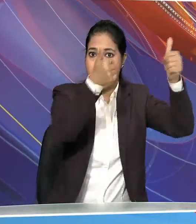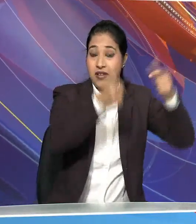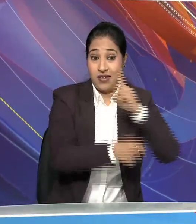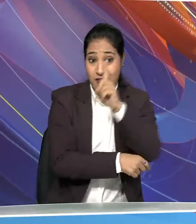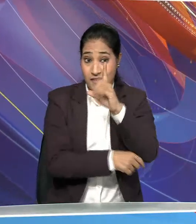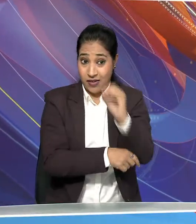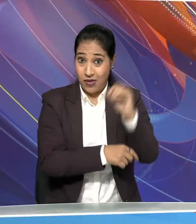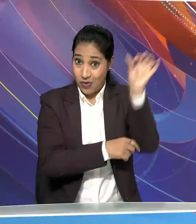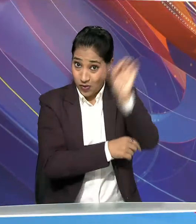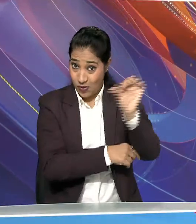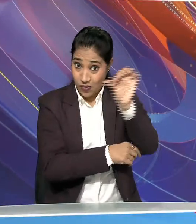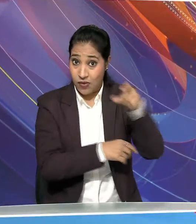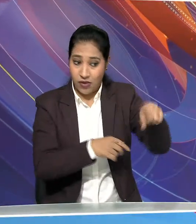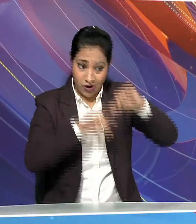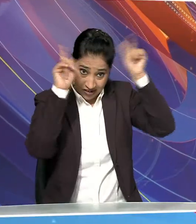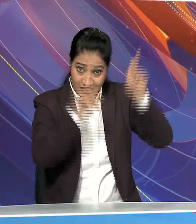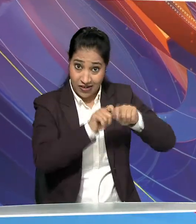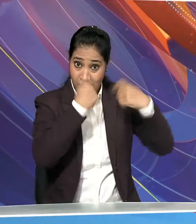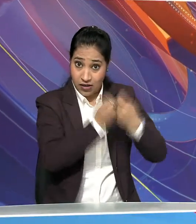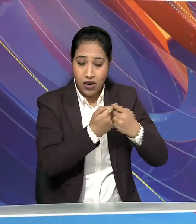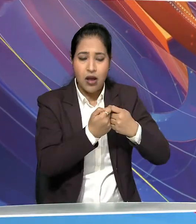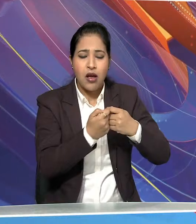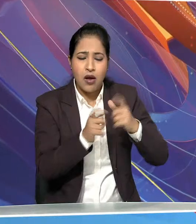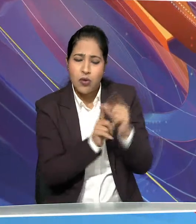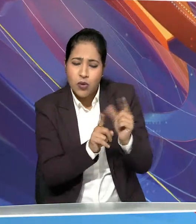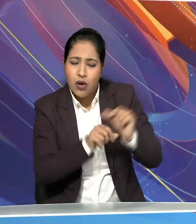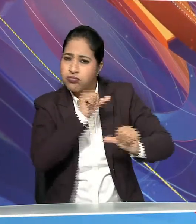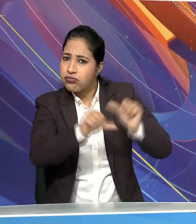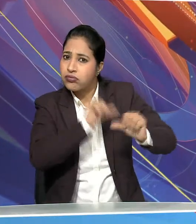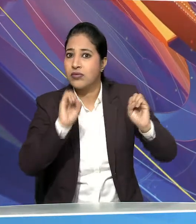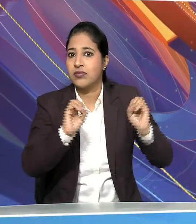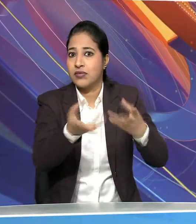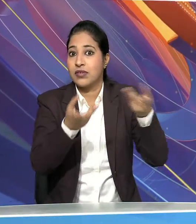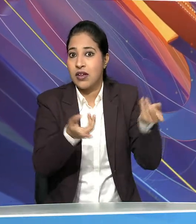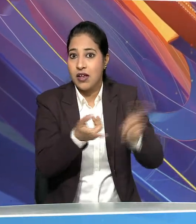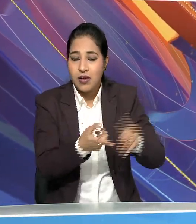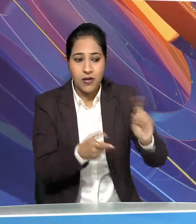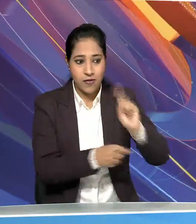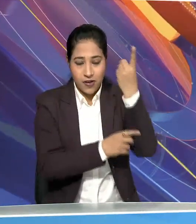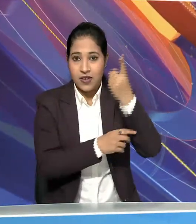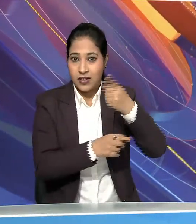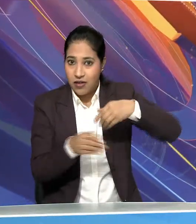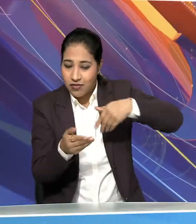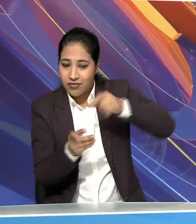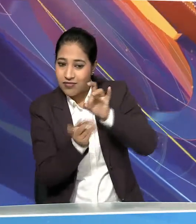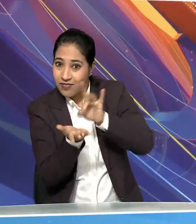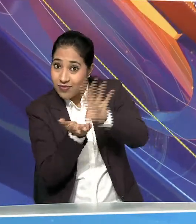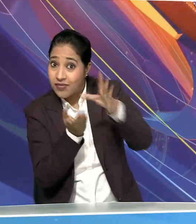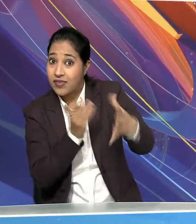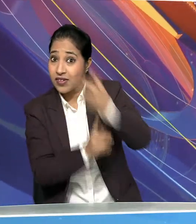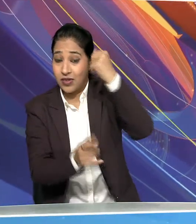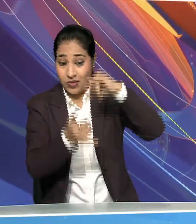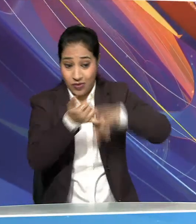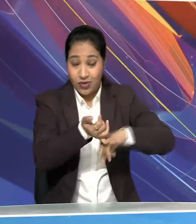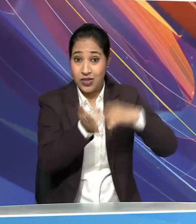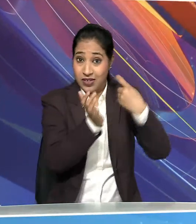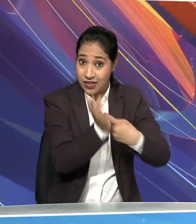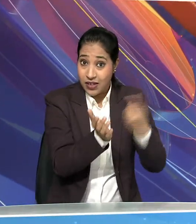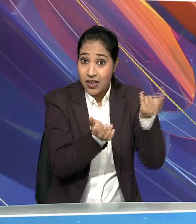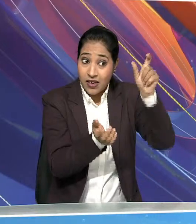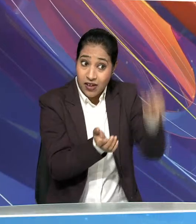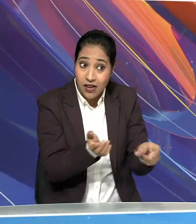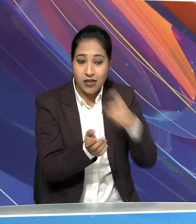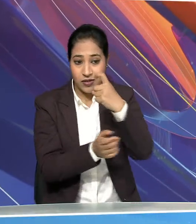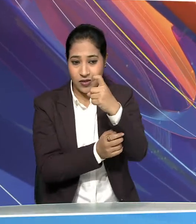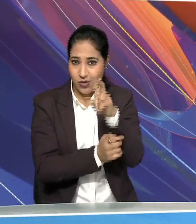लक्ष का पीछा करते हुए भारती टीम की सधी हुई शुरुवात हुई पहले विकेट के लिए रोविच्छर्मा और शुबमंगिल ने